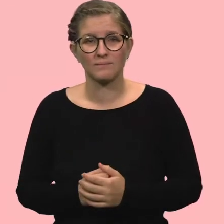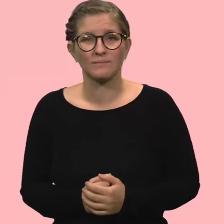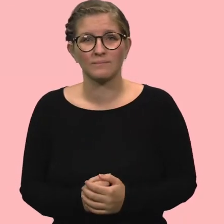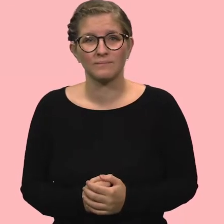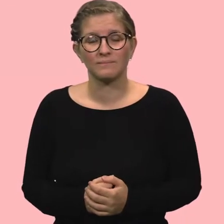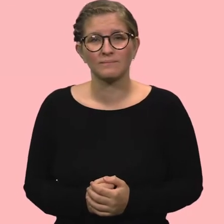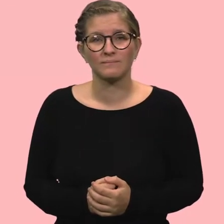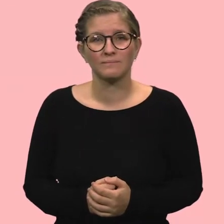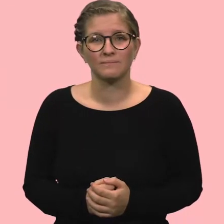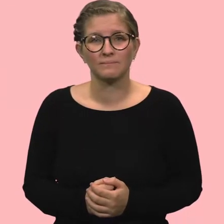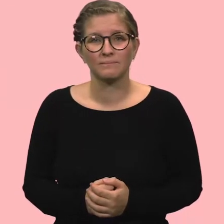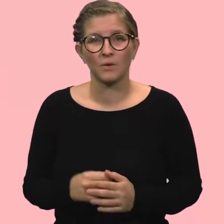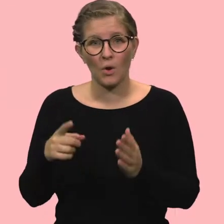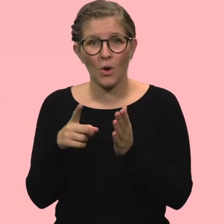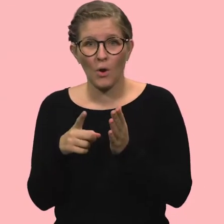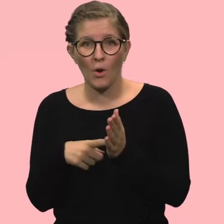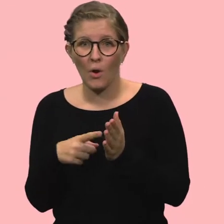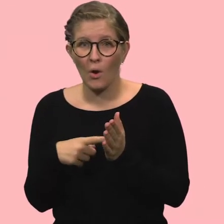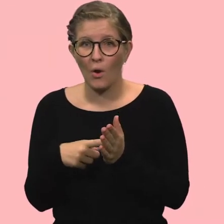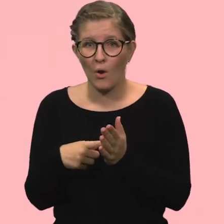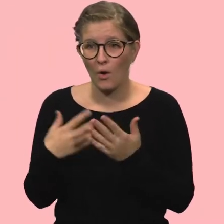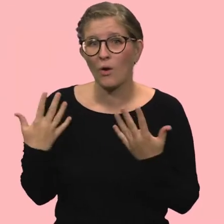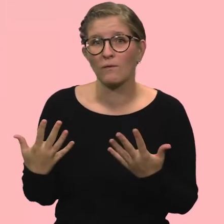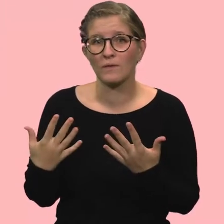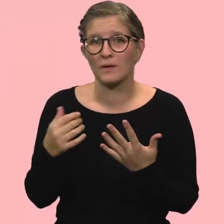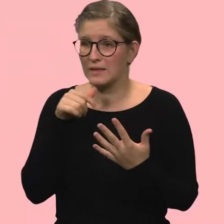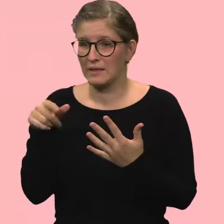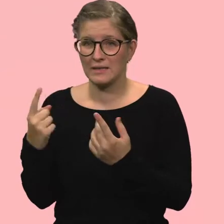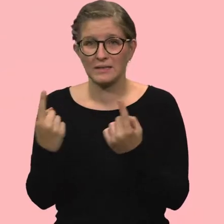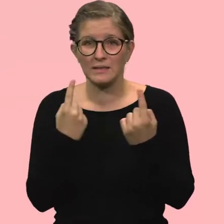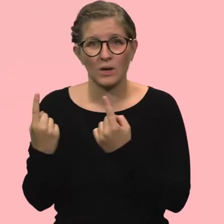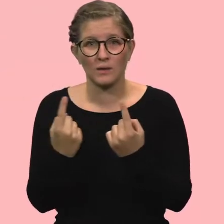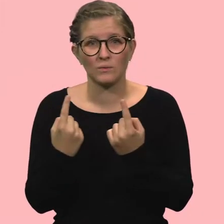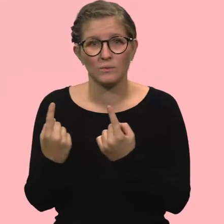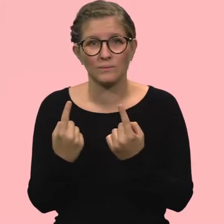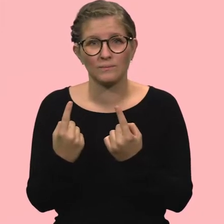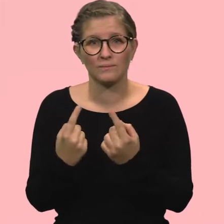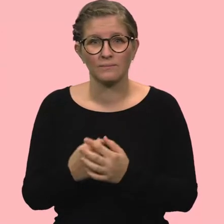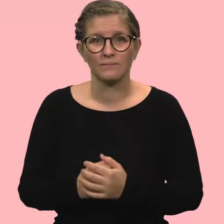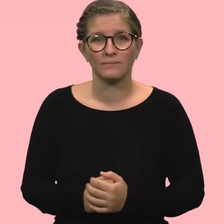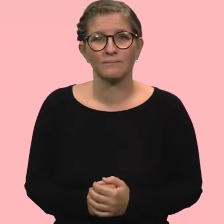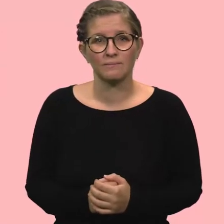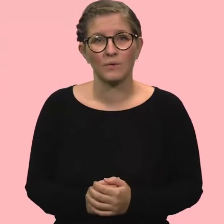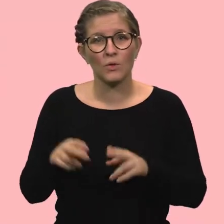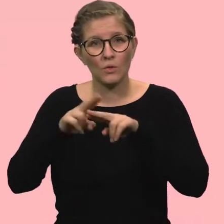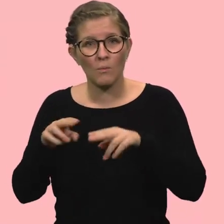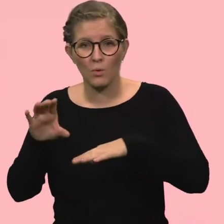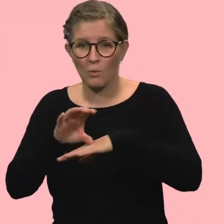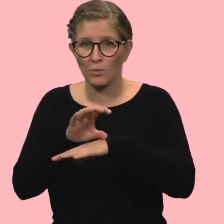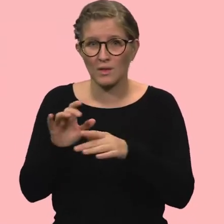oft nicht in der Lage, eine normale Computertastatur